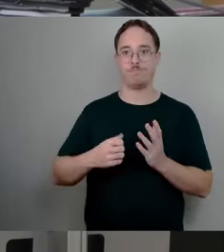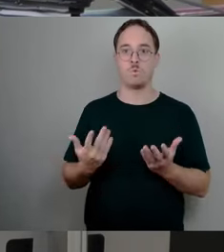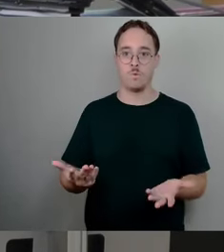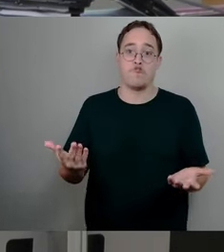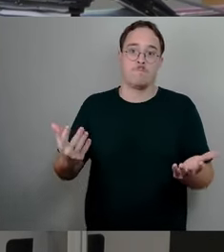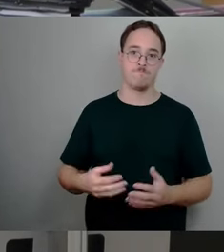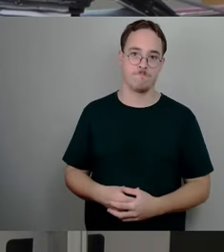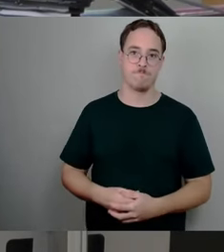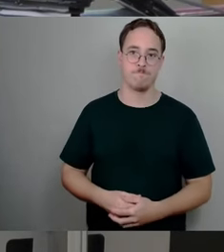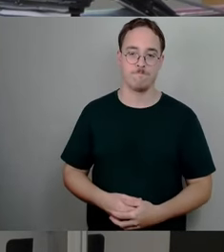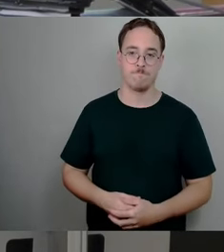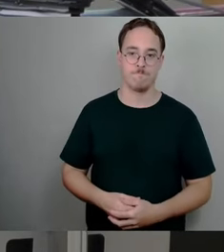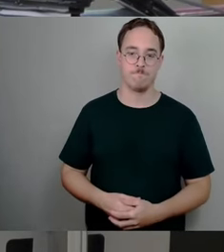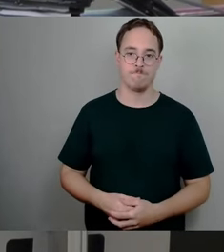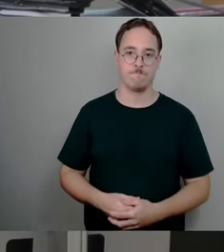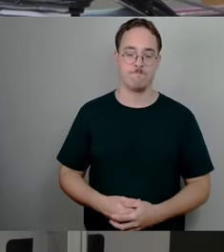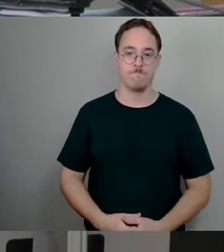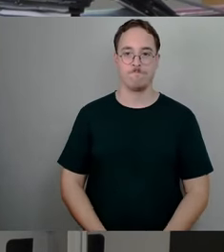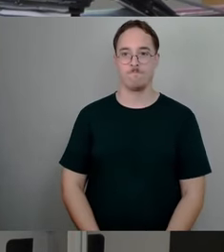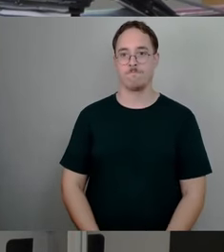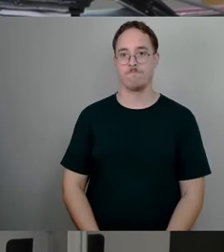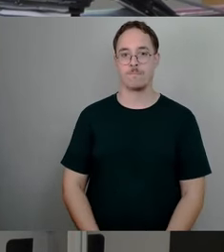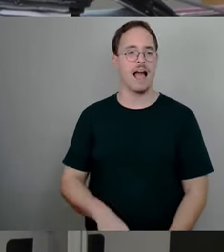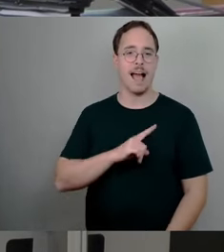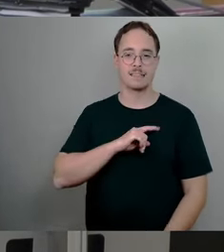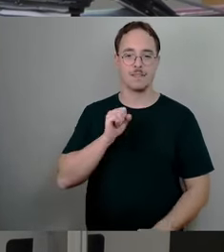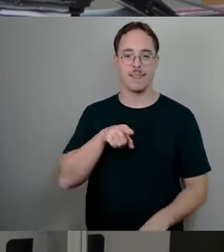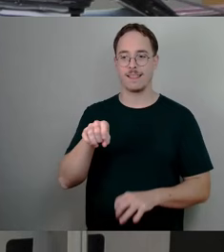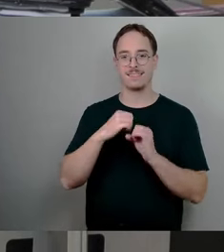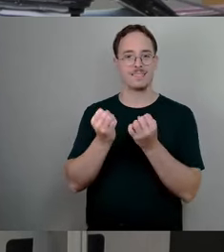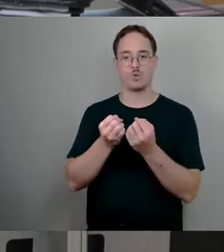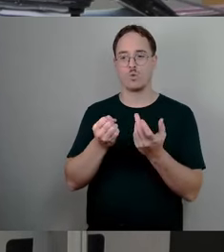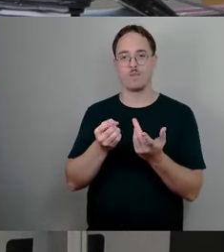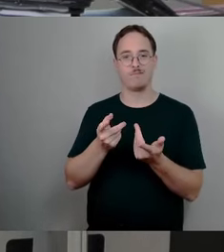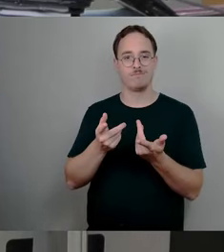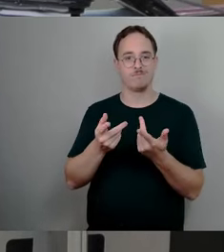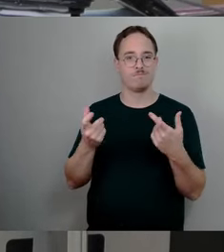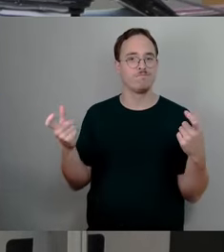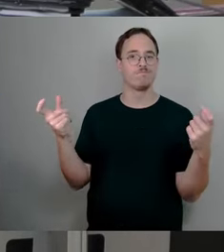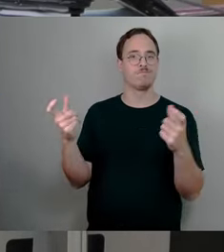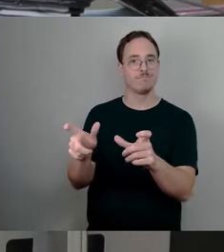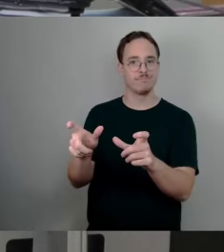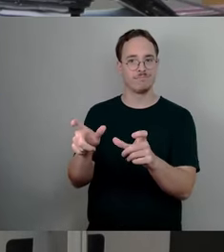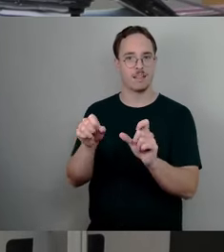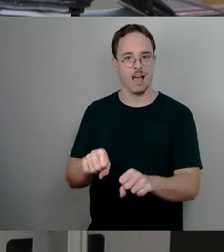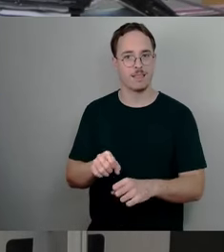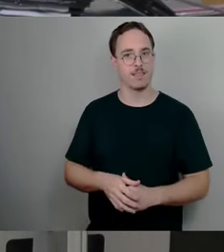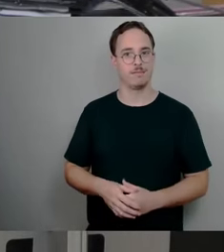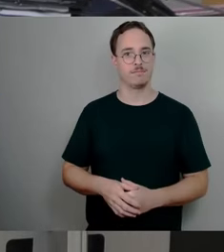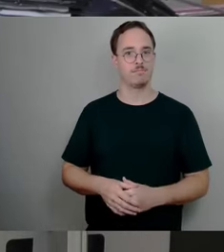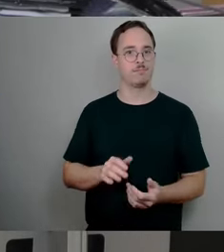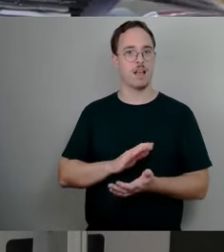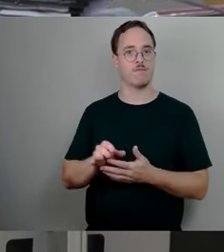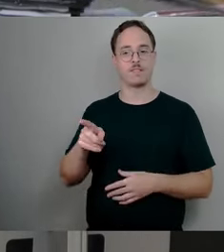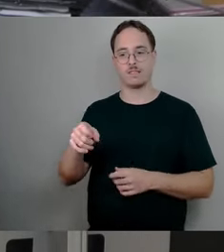Eine Situation, wie ich meine, die einfach zu umgehen gewesen wäre, hätte man eben auf einen einfachen Fahrradschutzstreifen